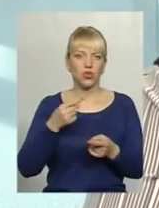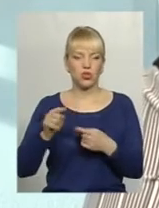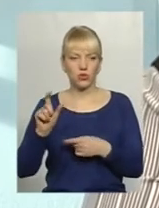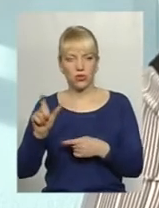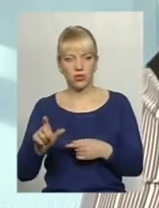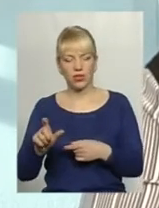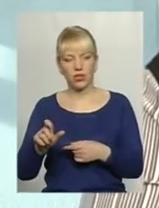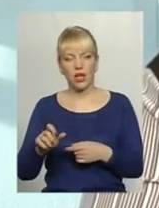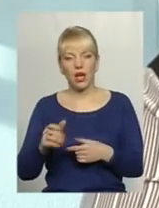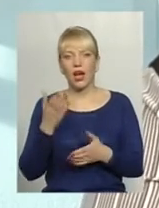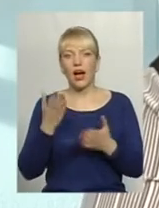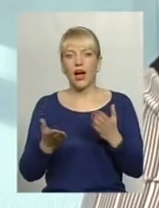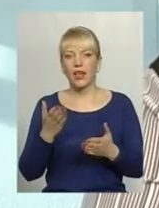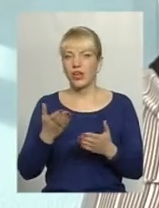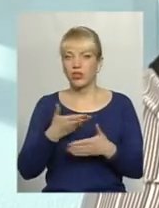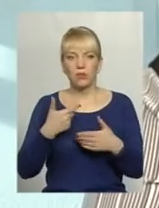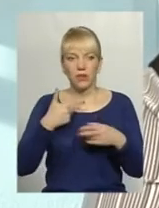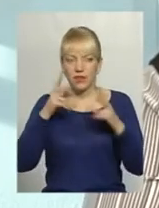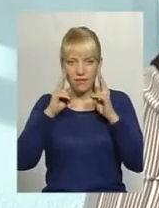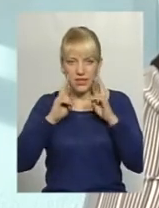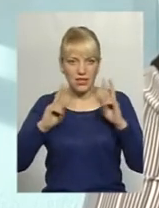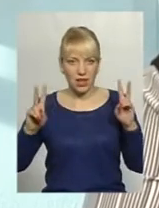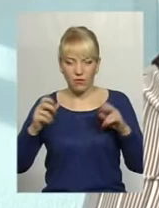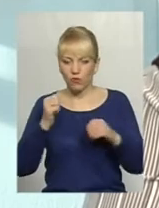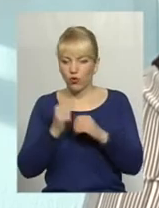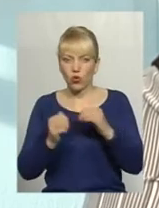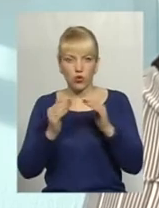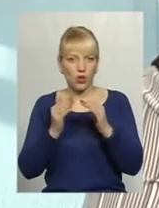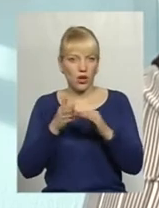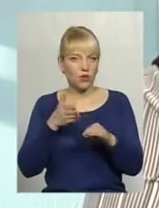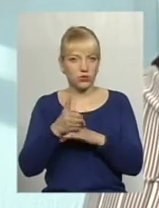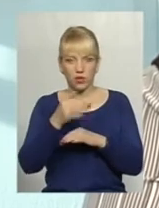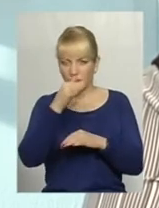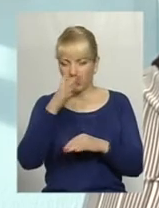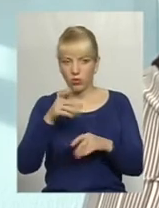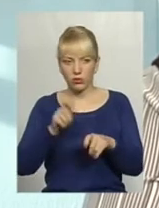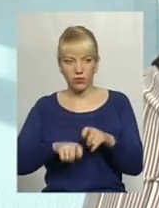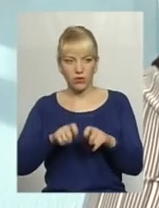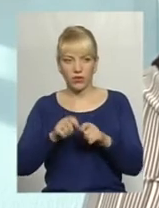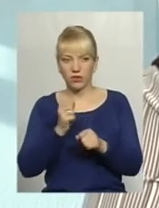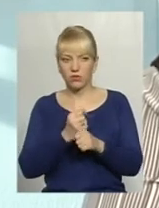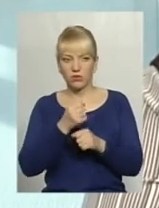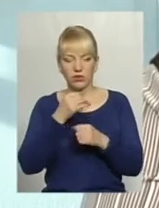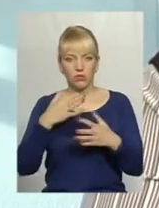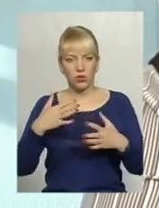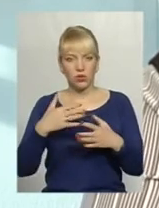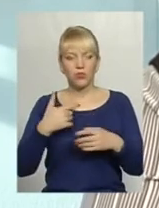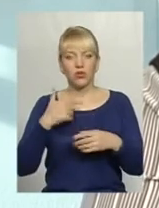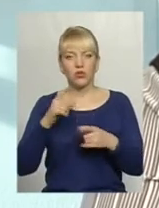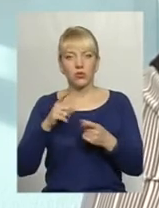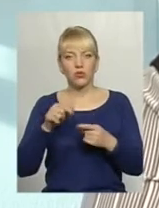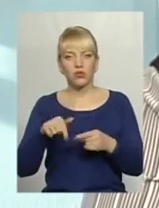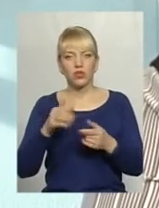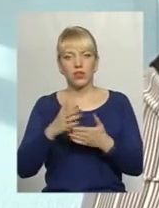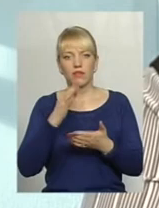працювати. Якщо ми не взнаємо, в кожну хату ми не зайдемо, і перевірки ми не зробимо. Тобто тут є